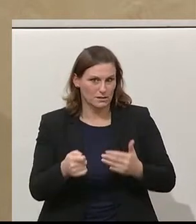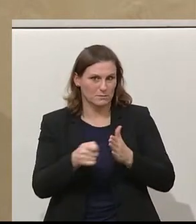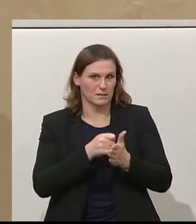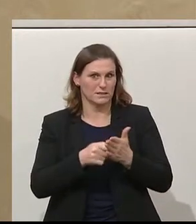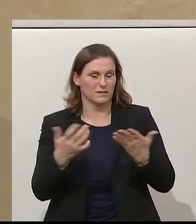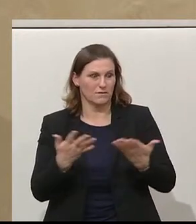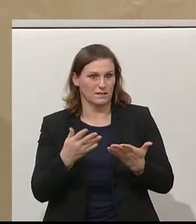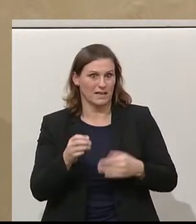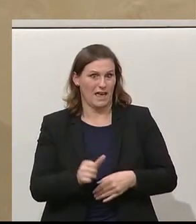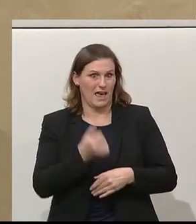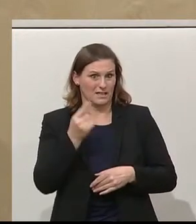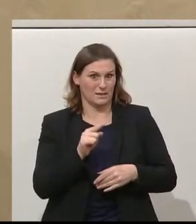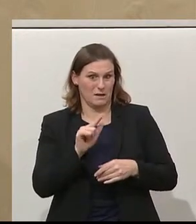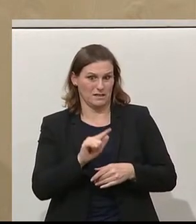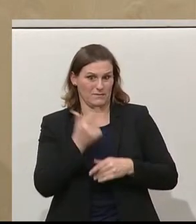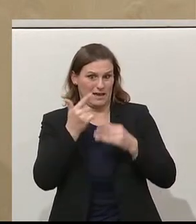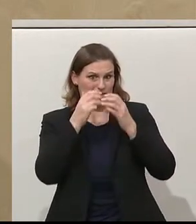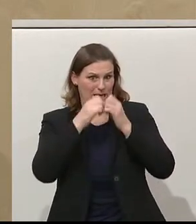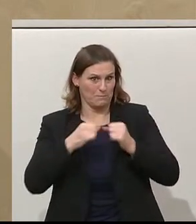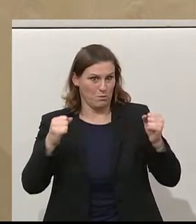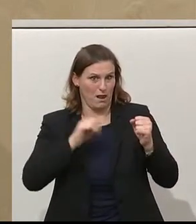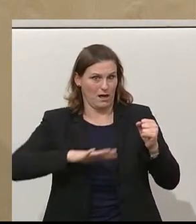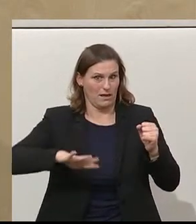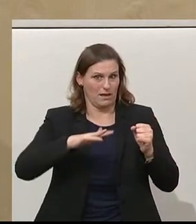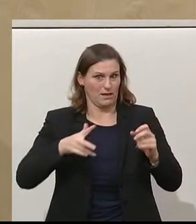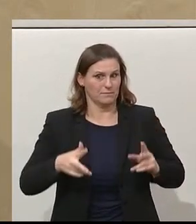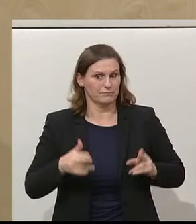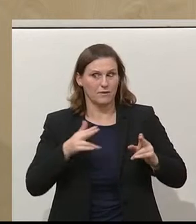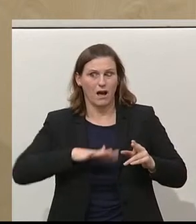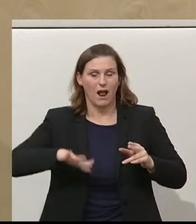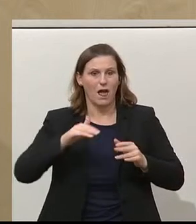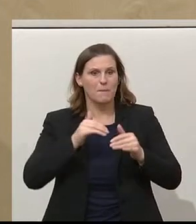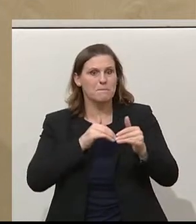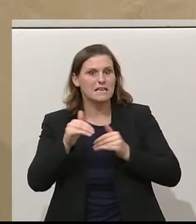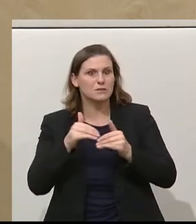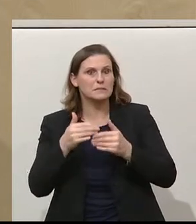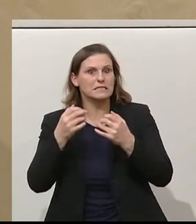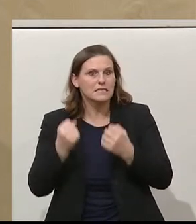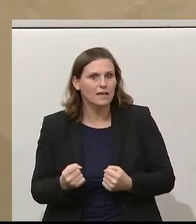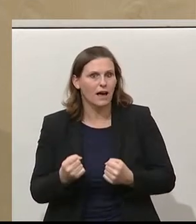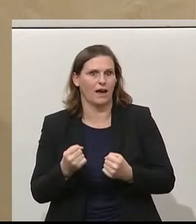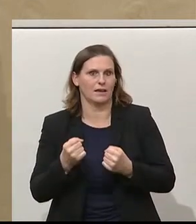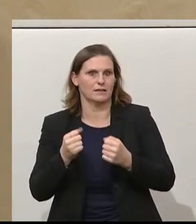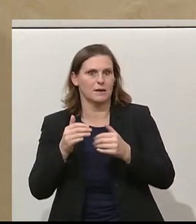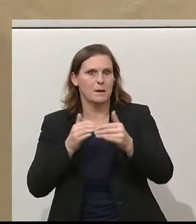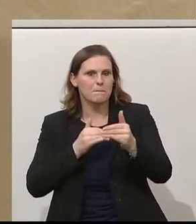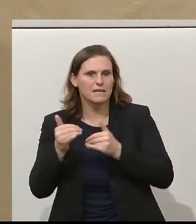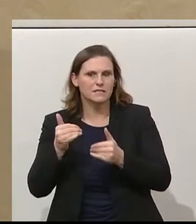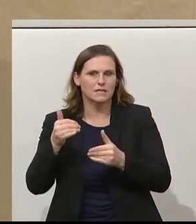das erste Mal in der Zweiten Republik, dass alle Sicherheitsministerien, alle Ministerien, die